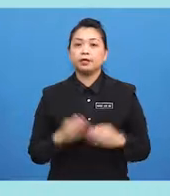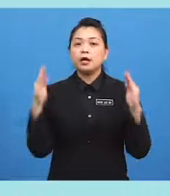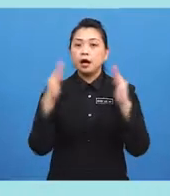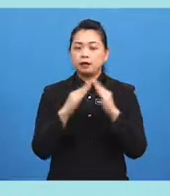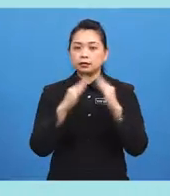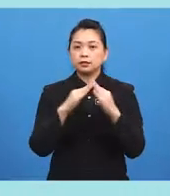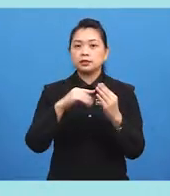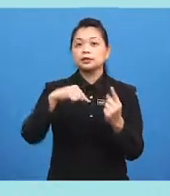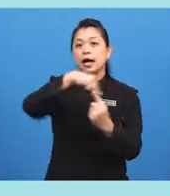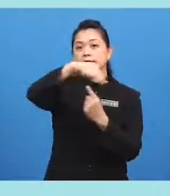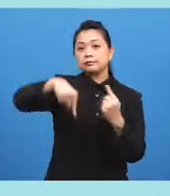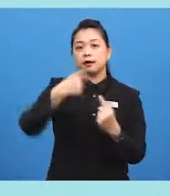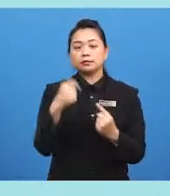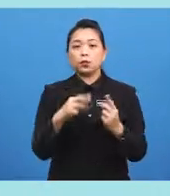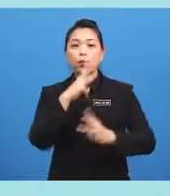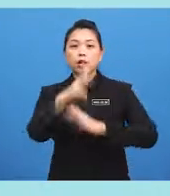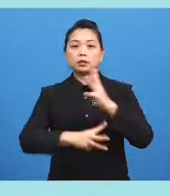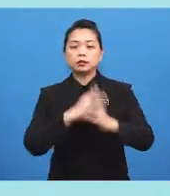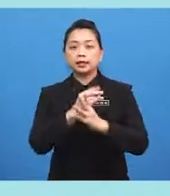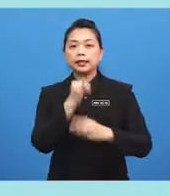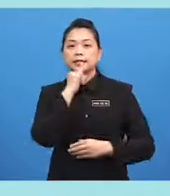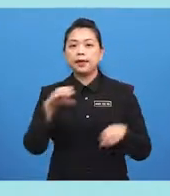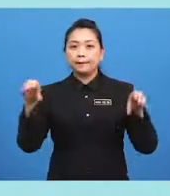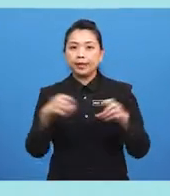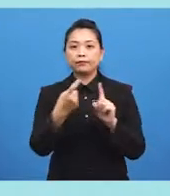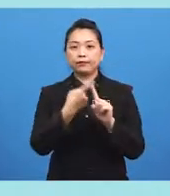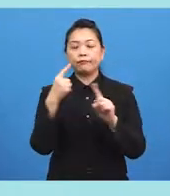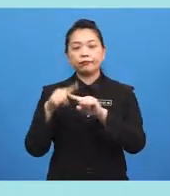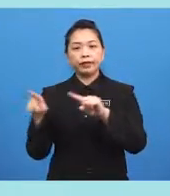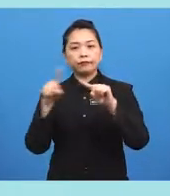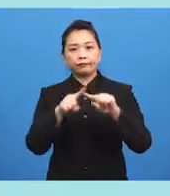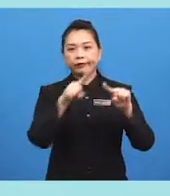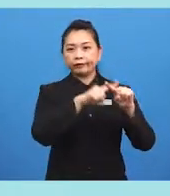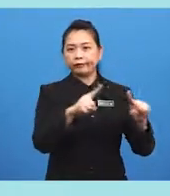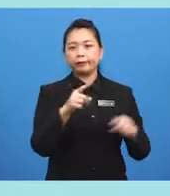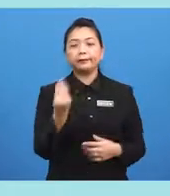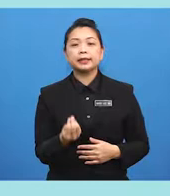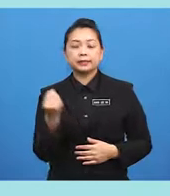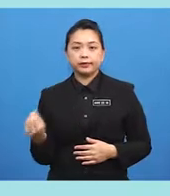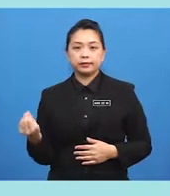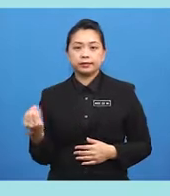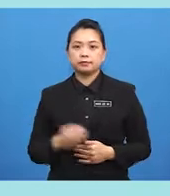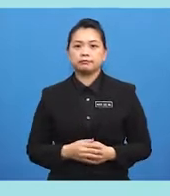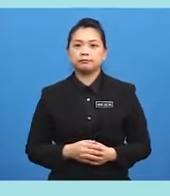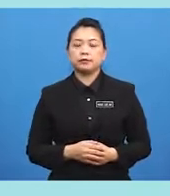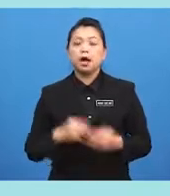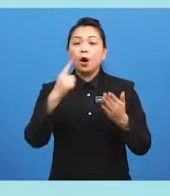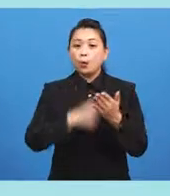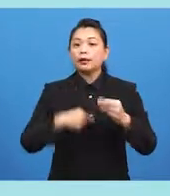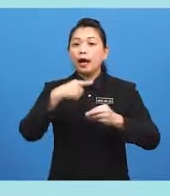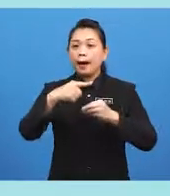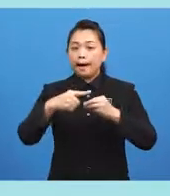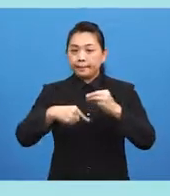Houses around the world... ...is made from... ...different materials. What